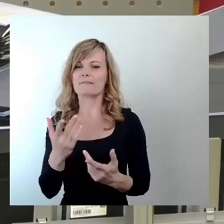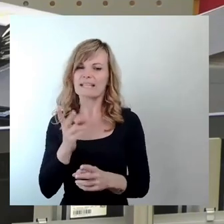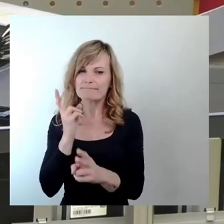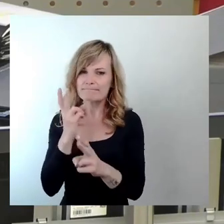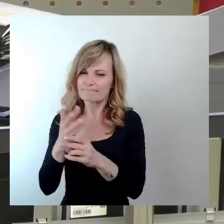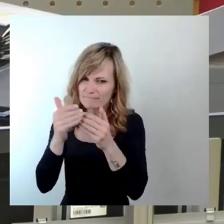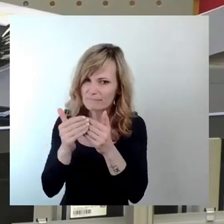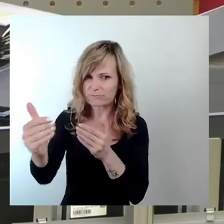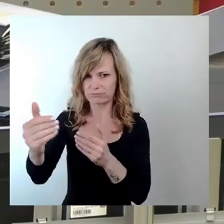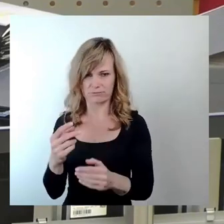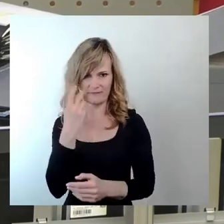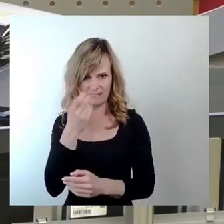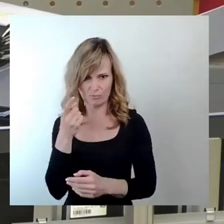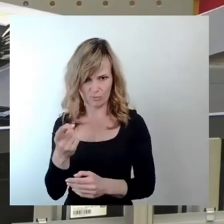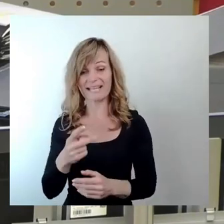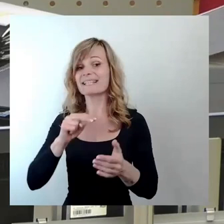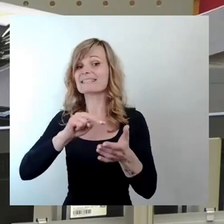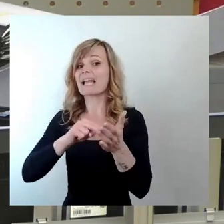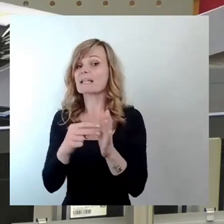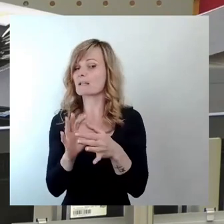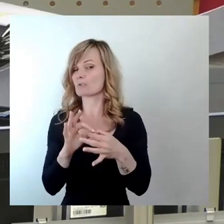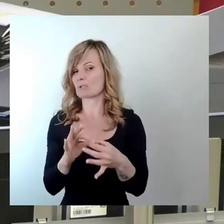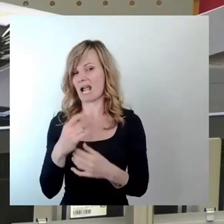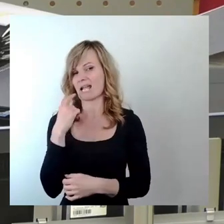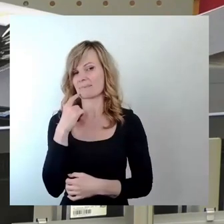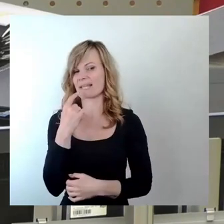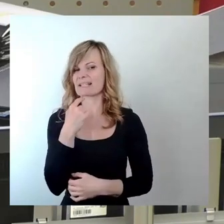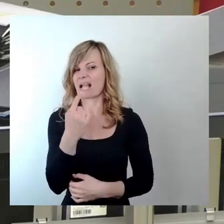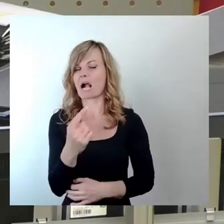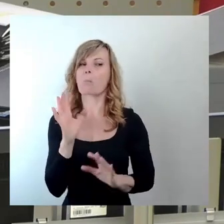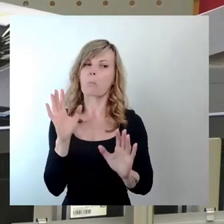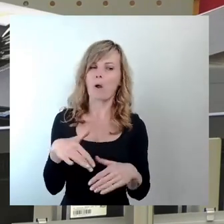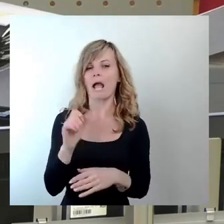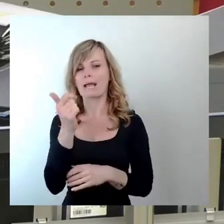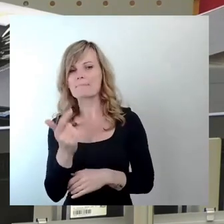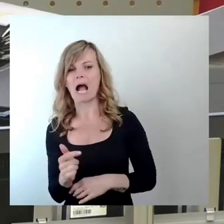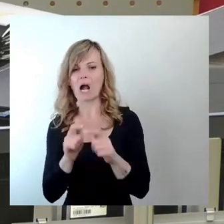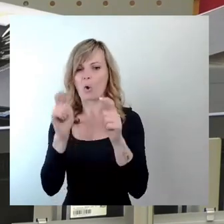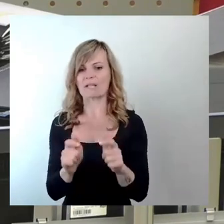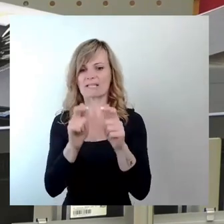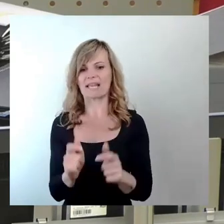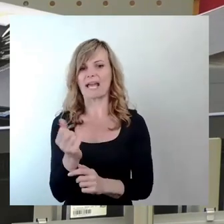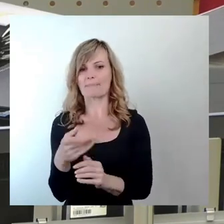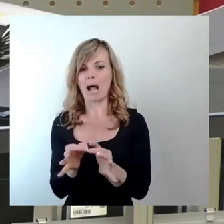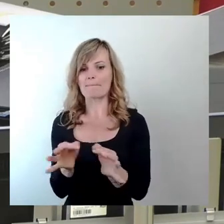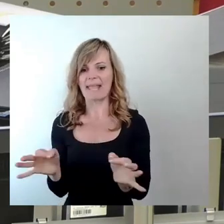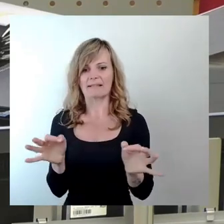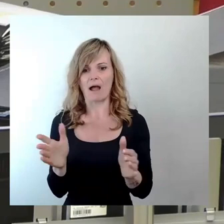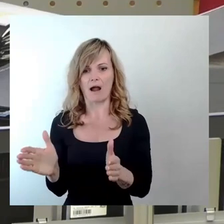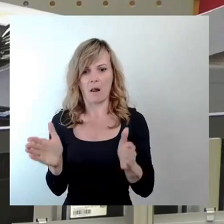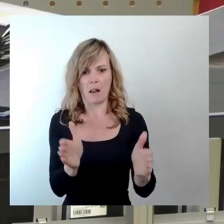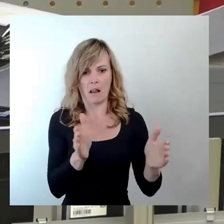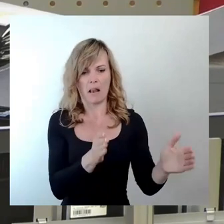technischen Seite her, wenn man sagt, okay, wir verlegen so ein paar Container mal ein paar Meter. Ich weiß nicht, wer von Ihnen Ahnung hat, was eine SPS